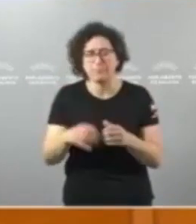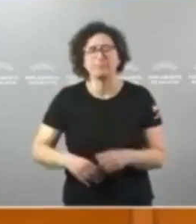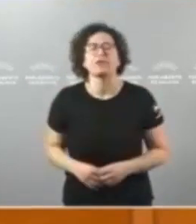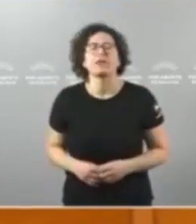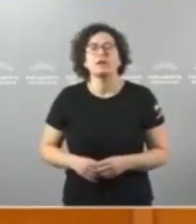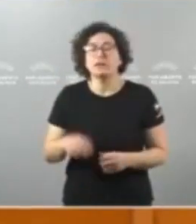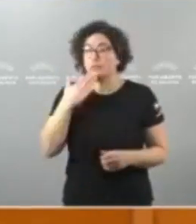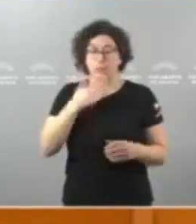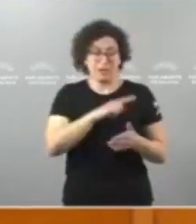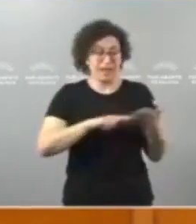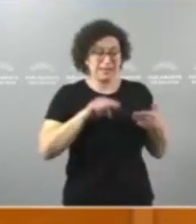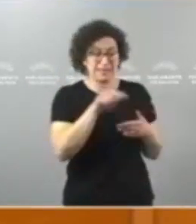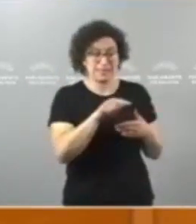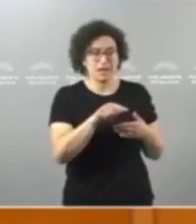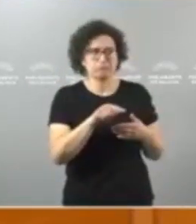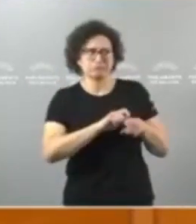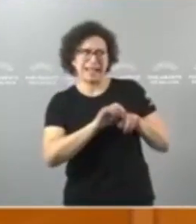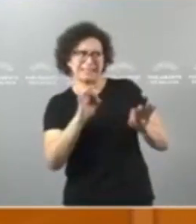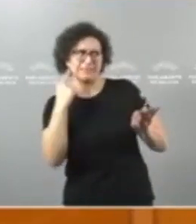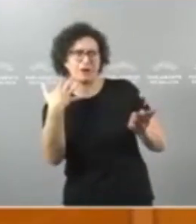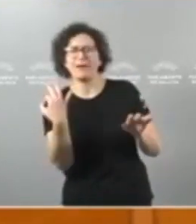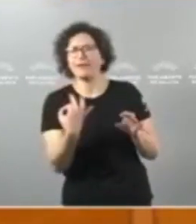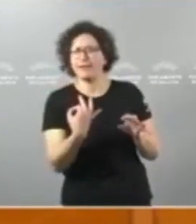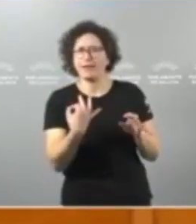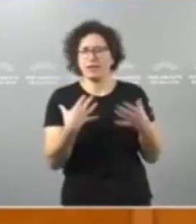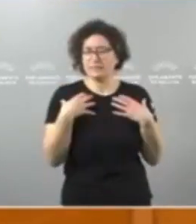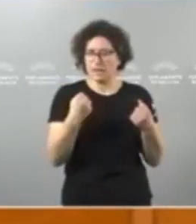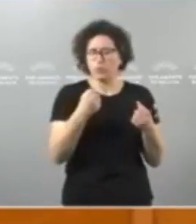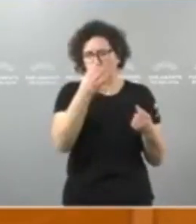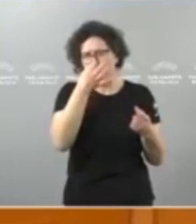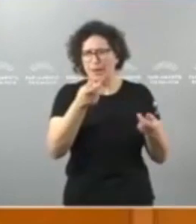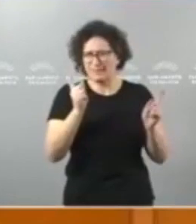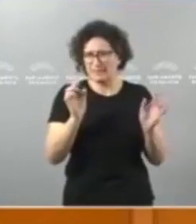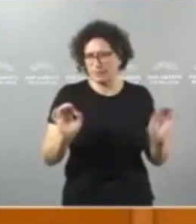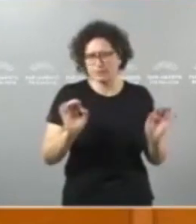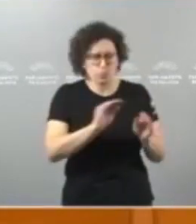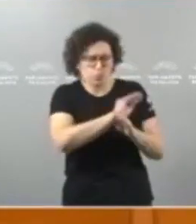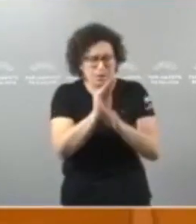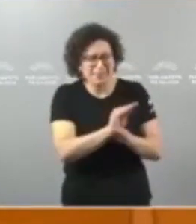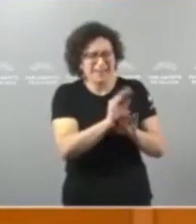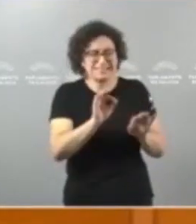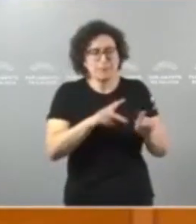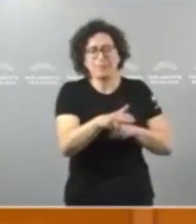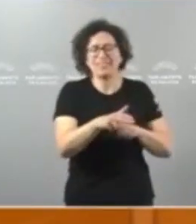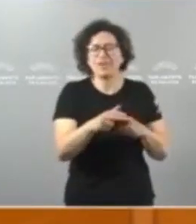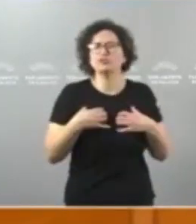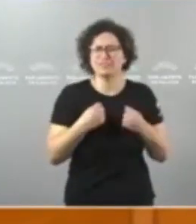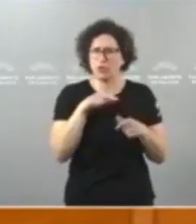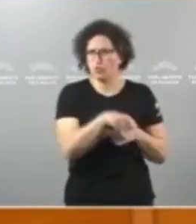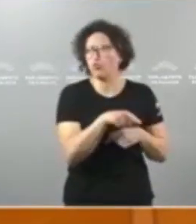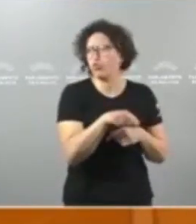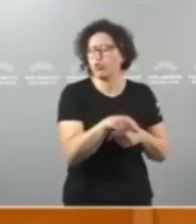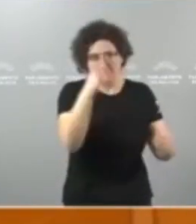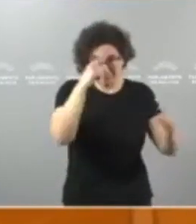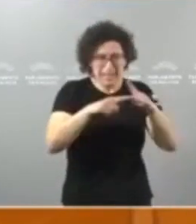Si Galicia se caracteriza por algo e por ter unha saúde preventiva por cuidar, moito, todo o que te que ver coa prevención da saúde, que